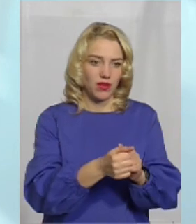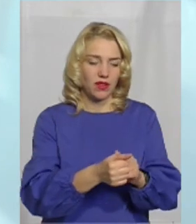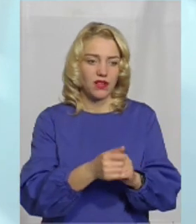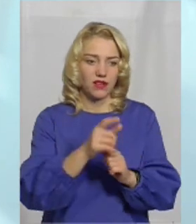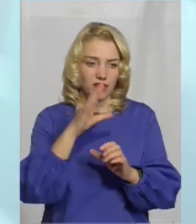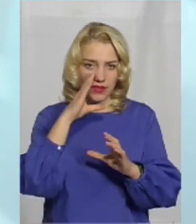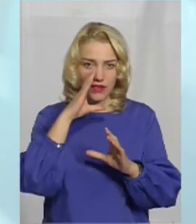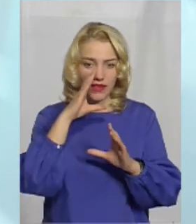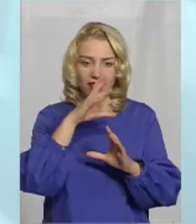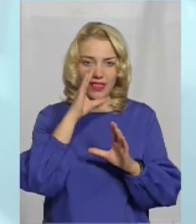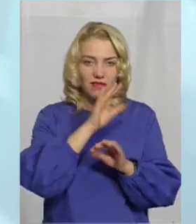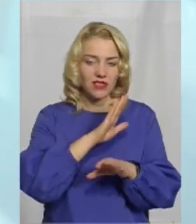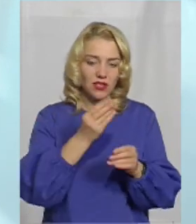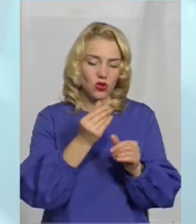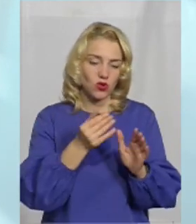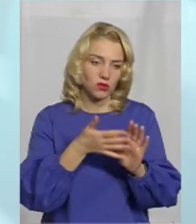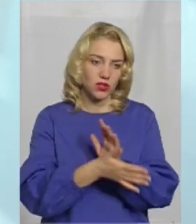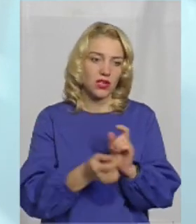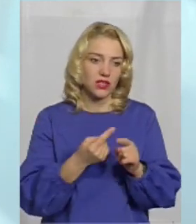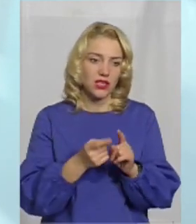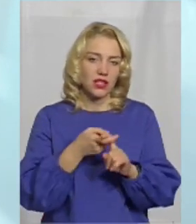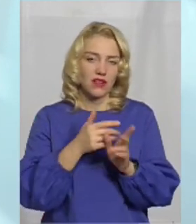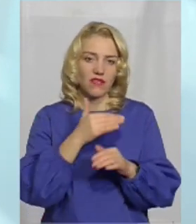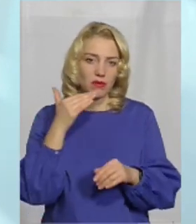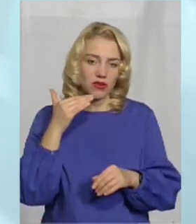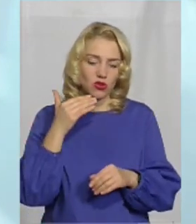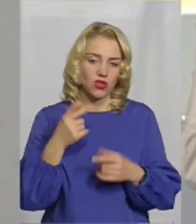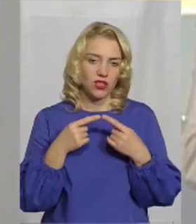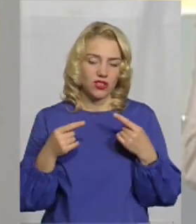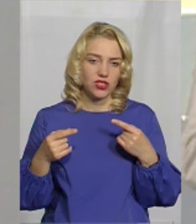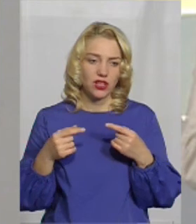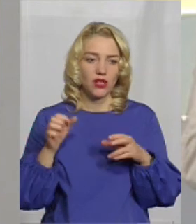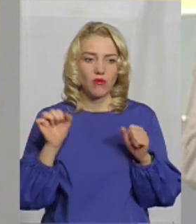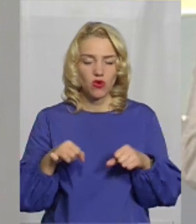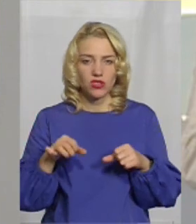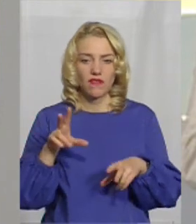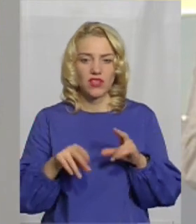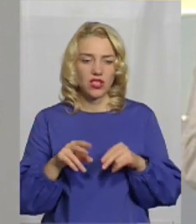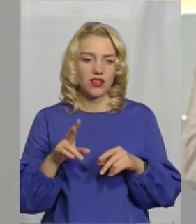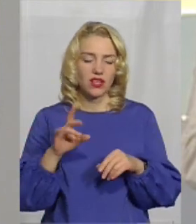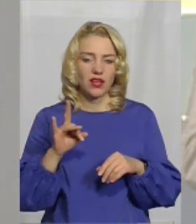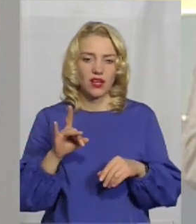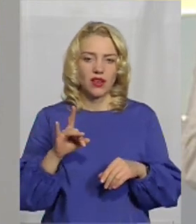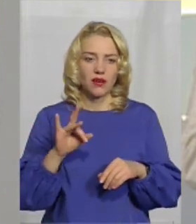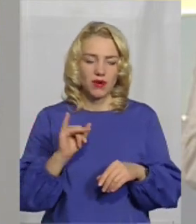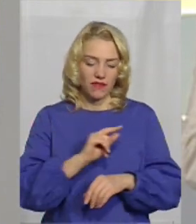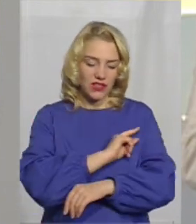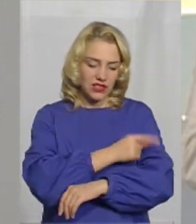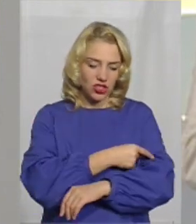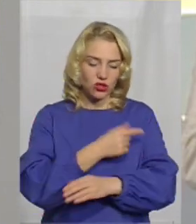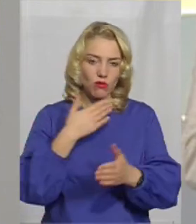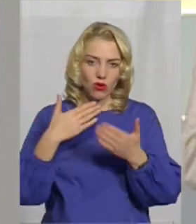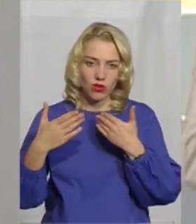кошти. Тут залежить дуже від багатьох речей. Тобто можна вважати, що при таким фізичному контакті є надія більше, знайти